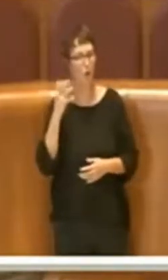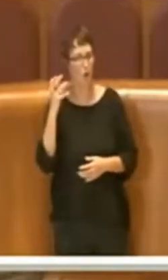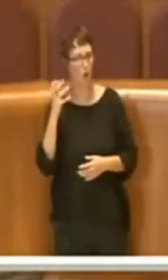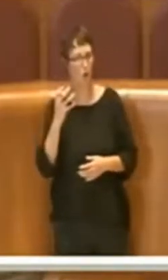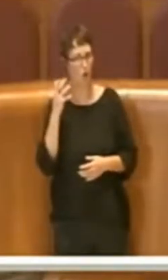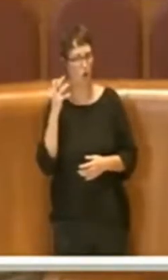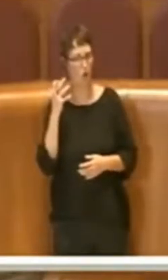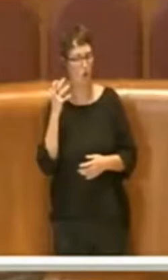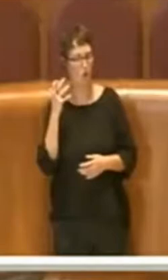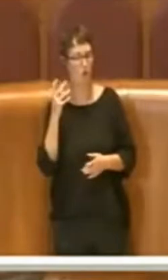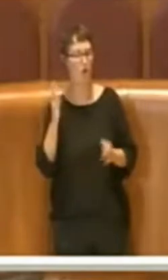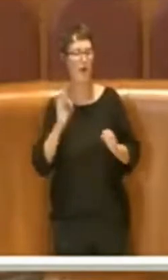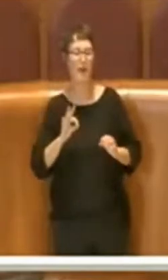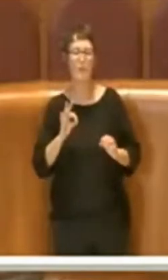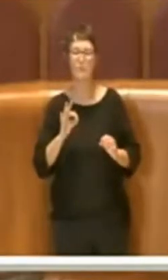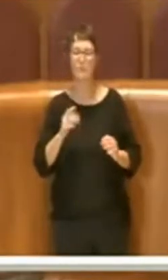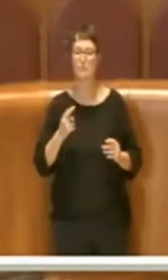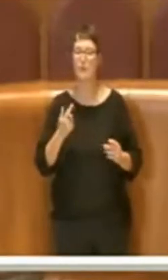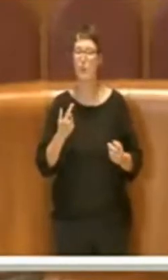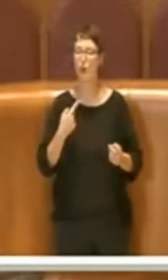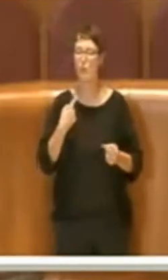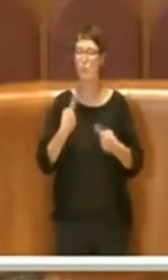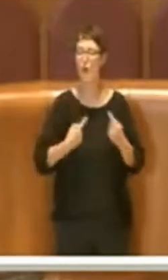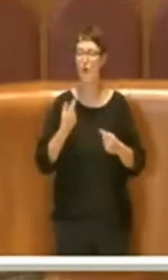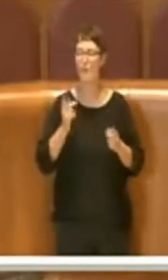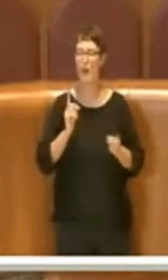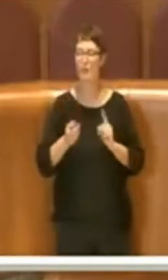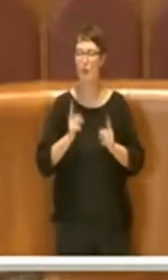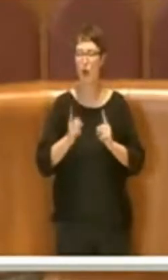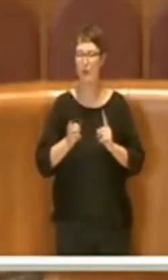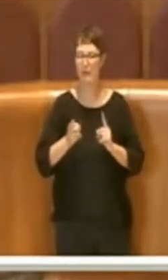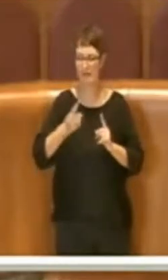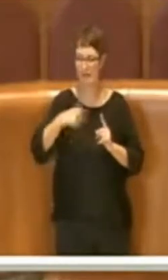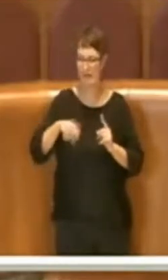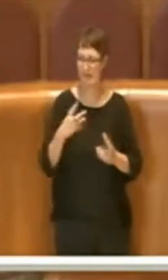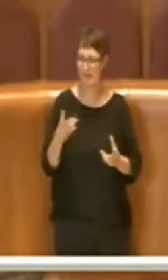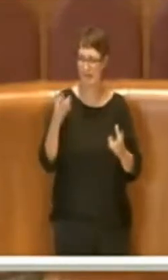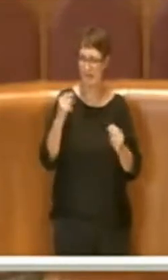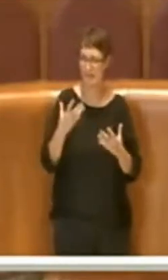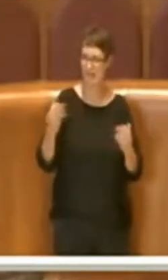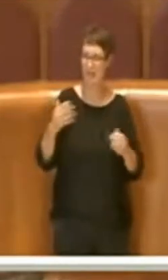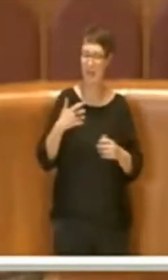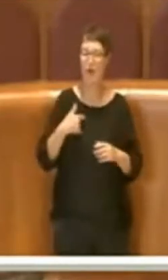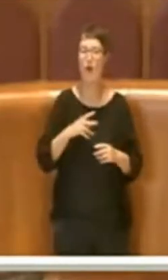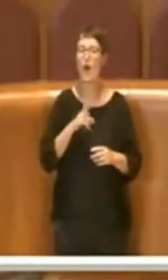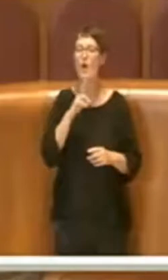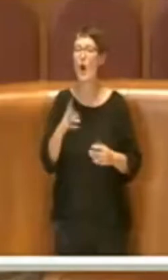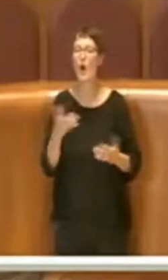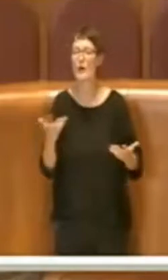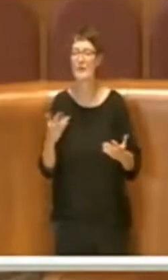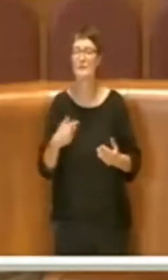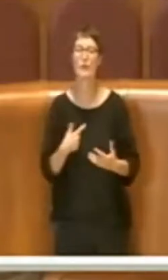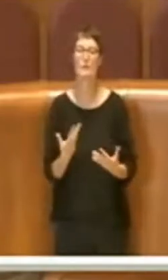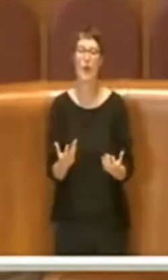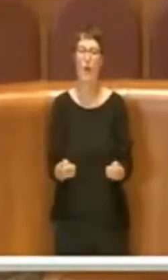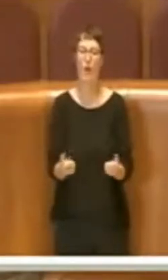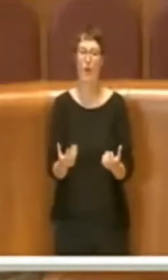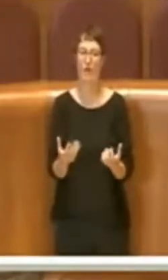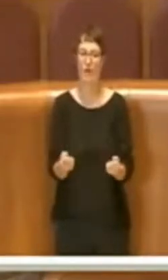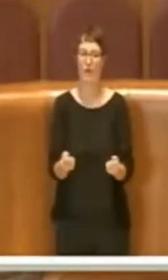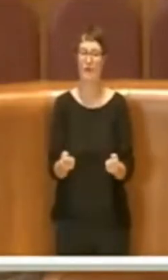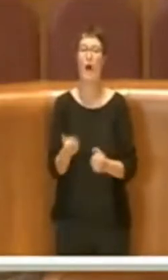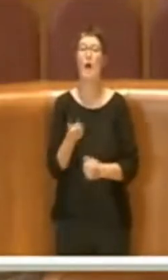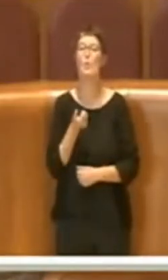politica rispondiamo con i numeri e con i fatti, che poi è sicuramente l'aspetto più importante anche per chi ha